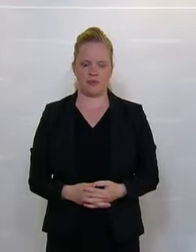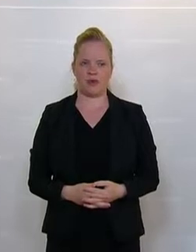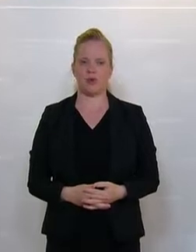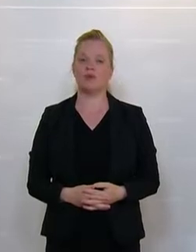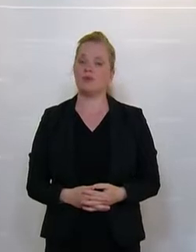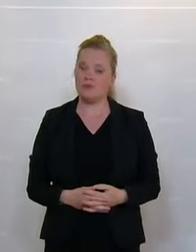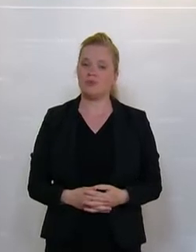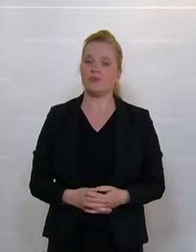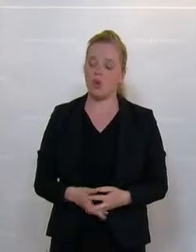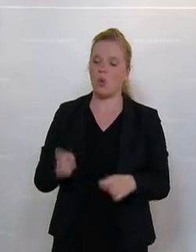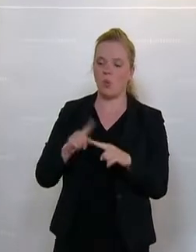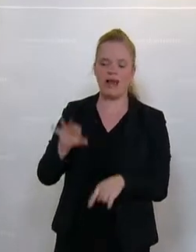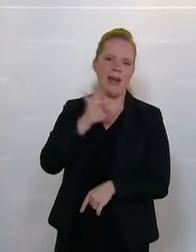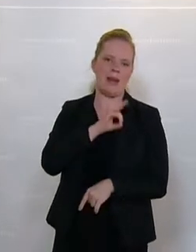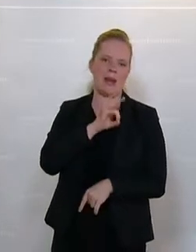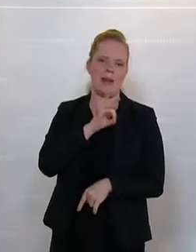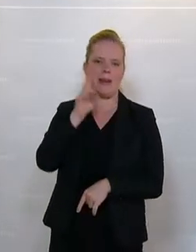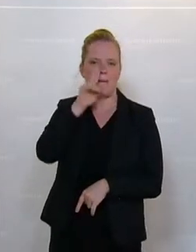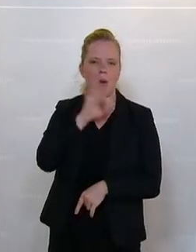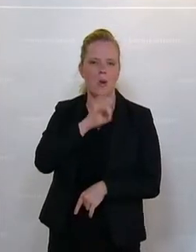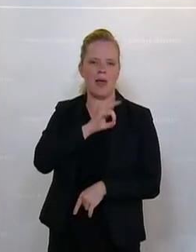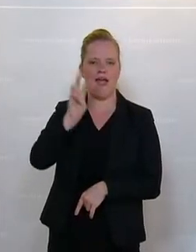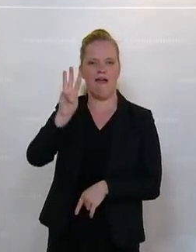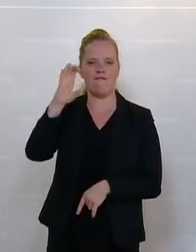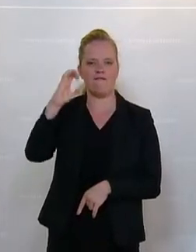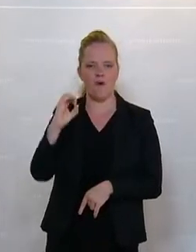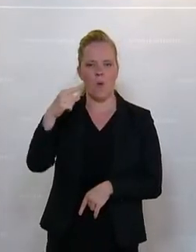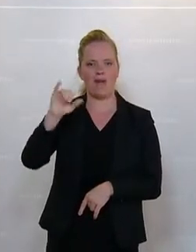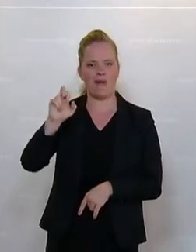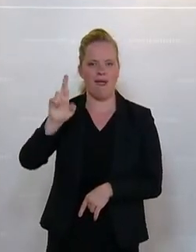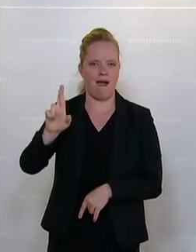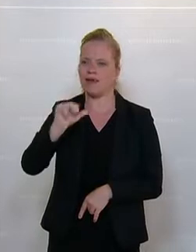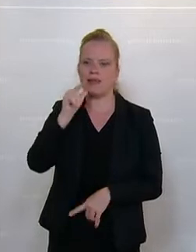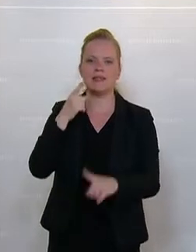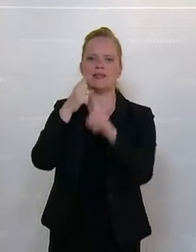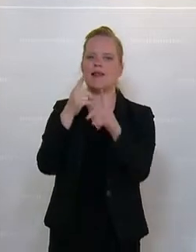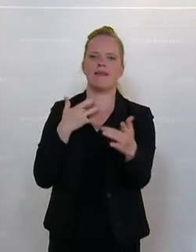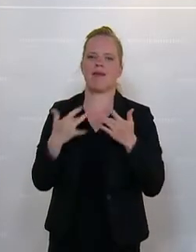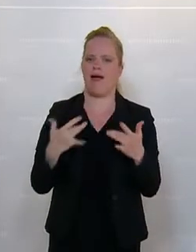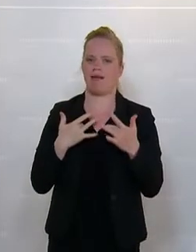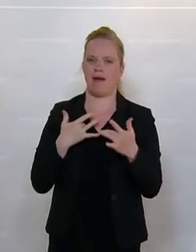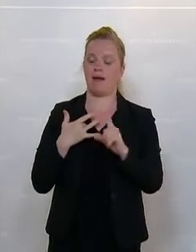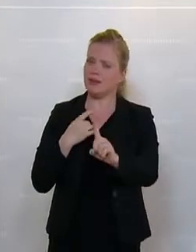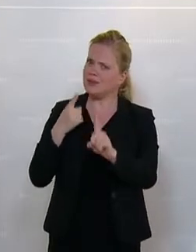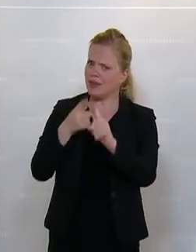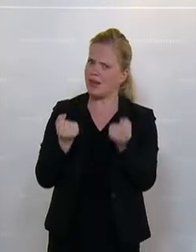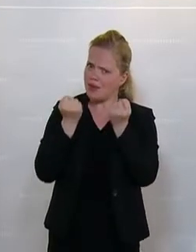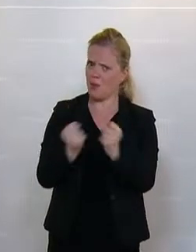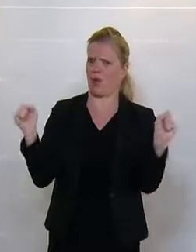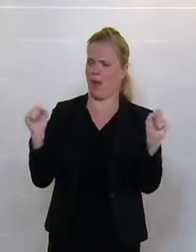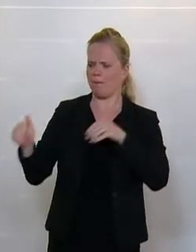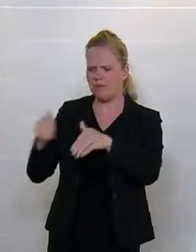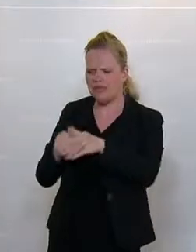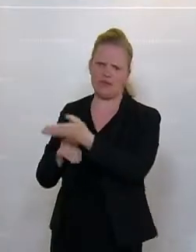Und lieber Kollege Wöginger, es ist kein Theater, da geht es um die Demokratie und die muss es einem Minister